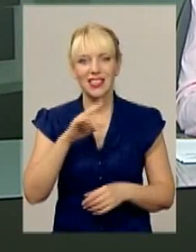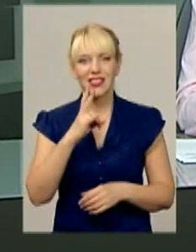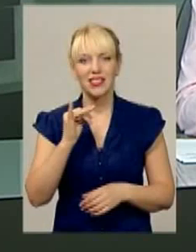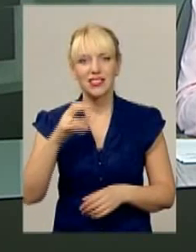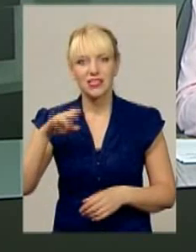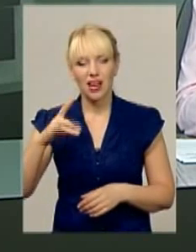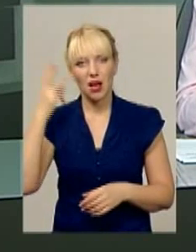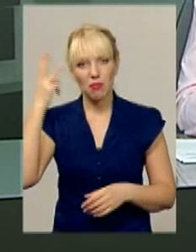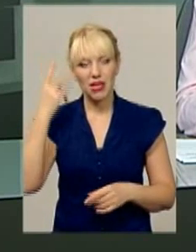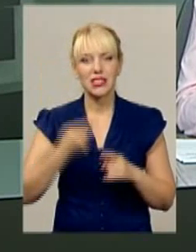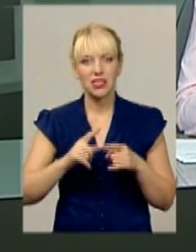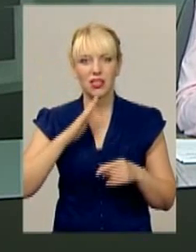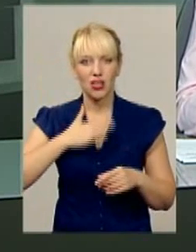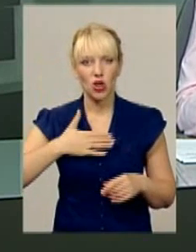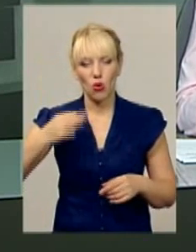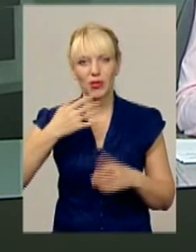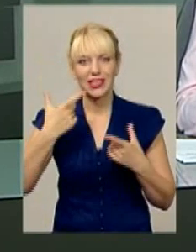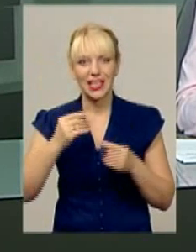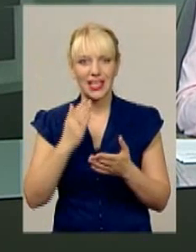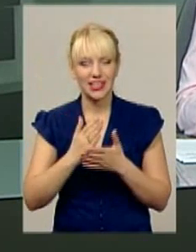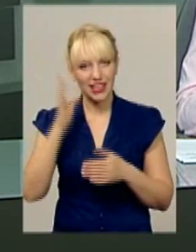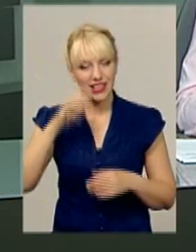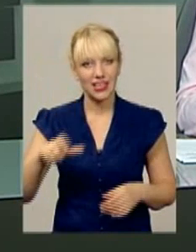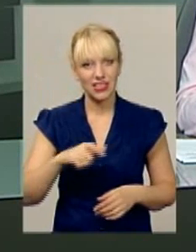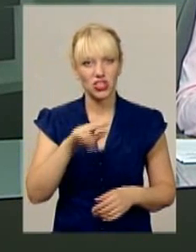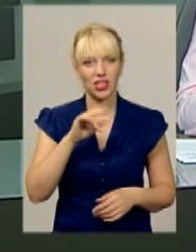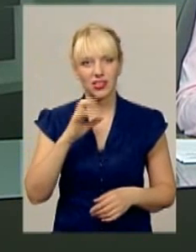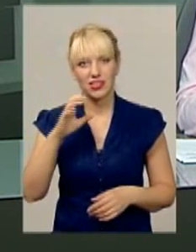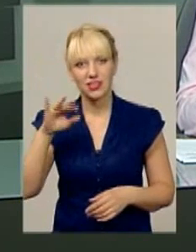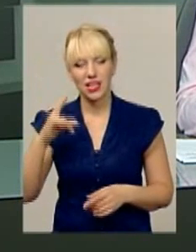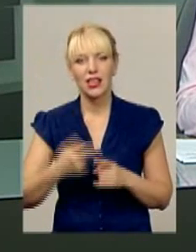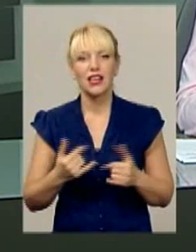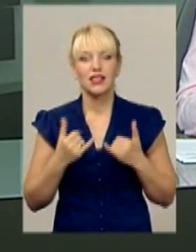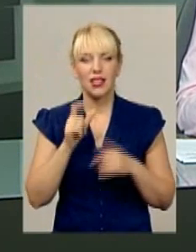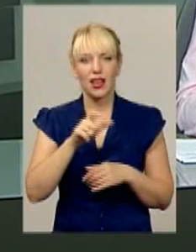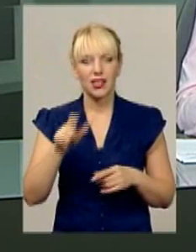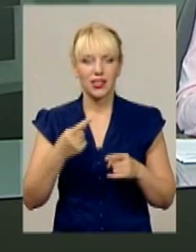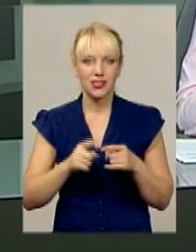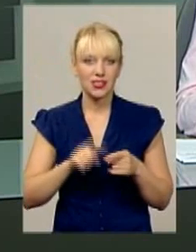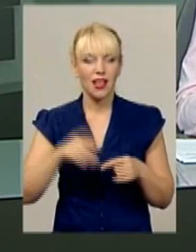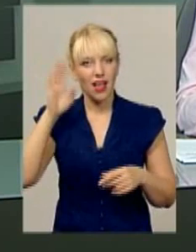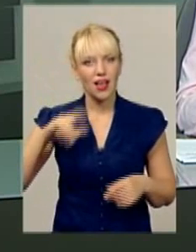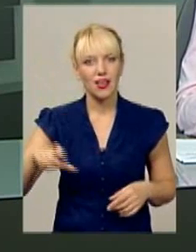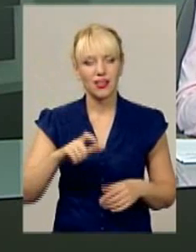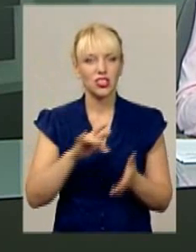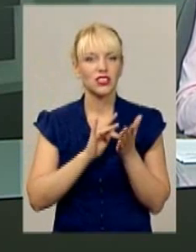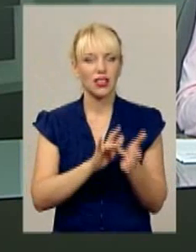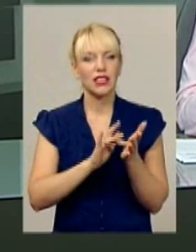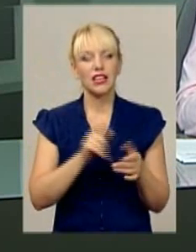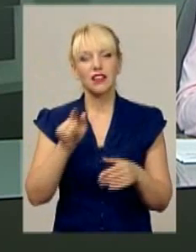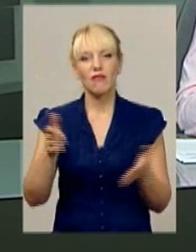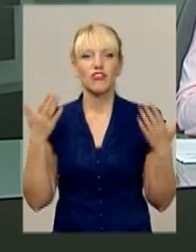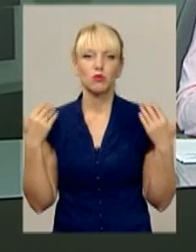із семи областей України, де розташований басейн цієї річки. Тому для краян Дністер встиг стати справжньою мекою. Там